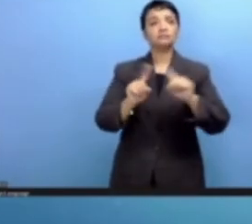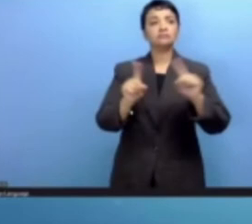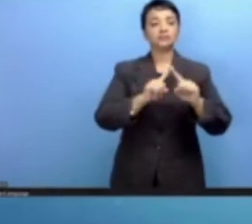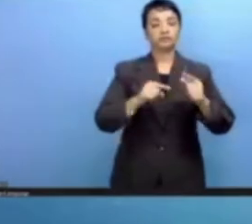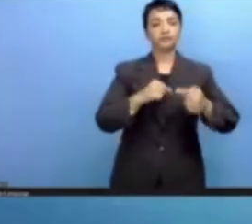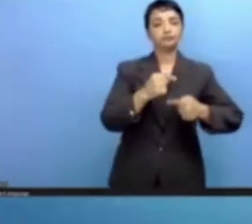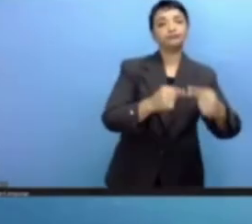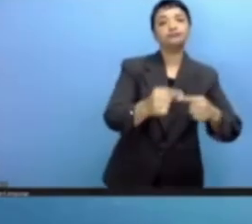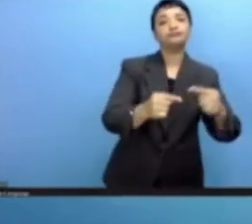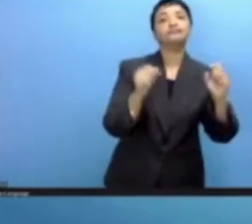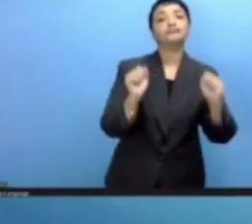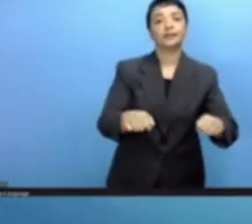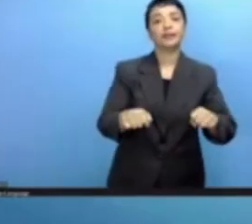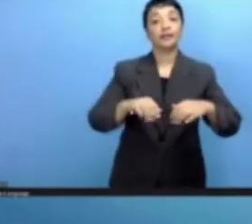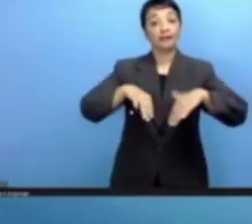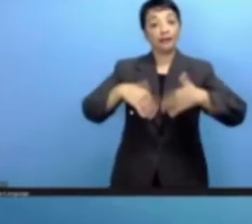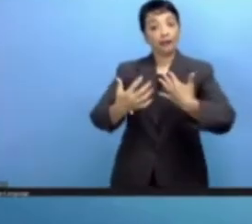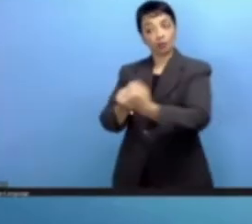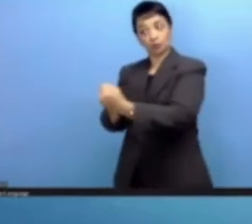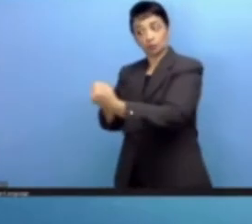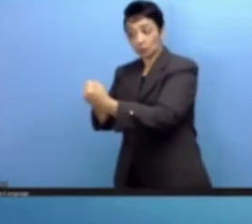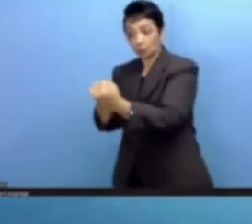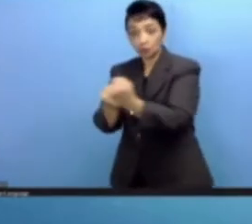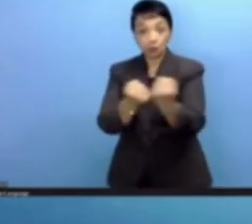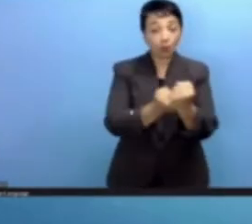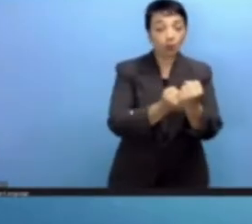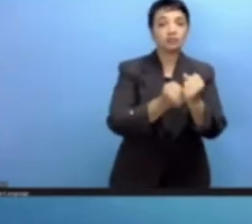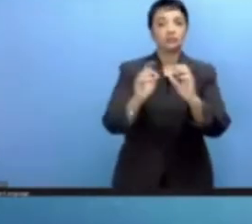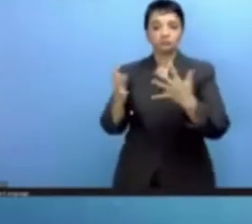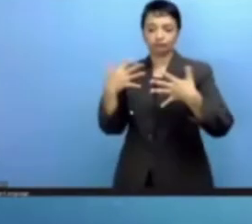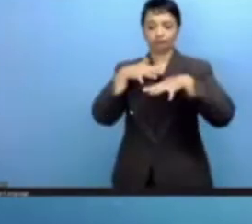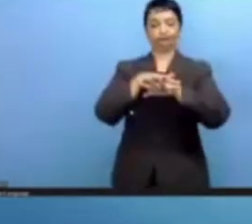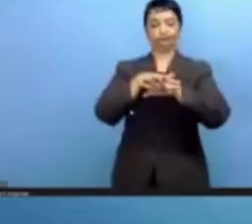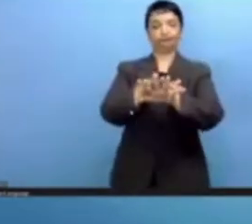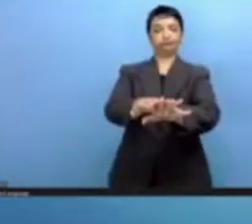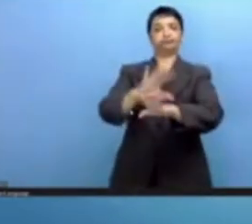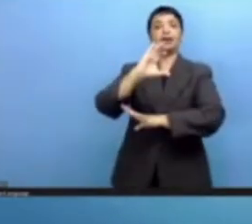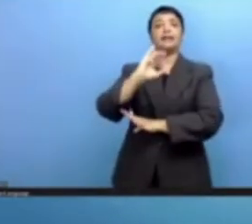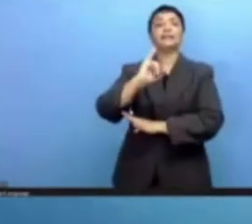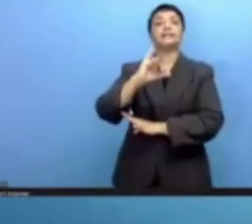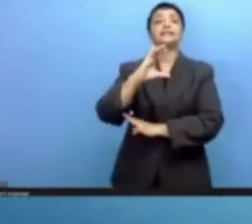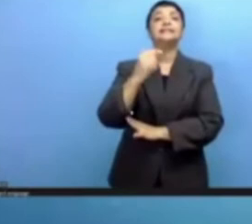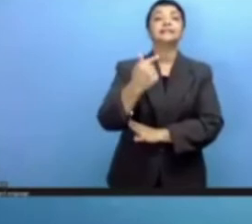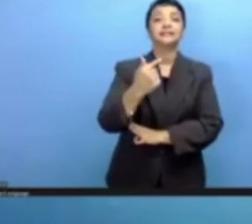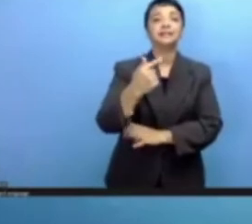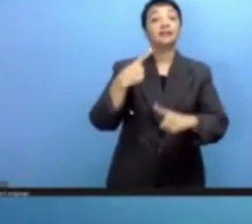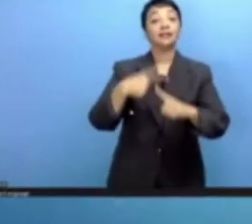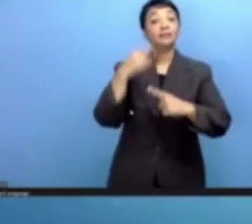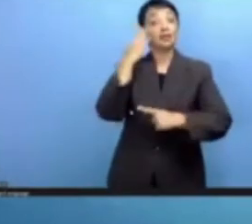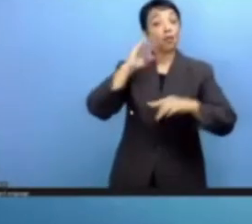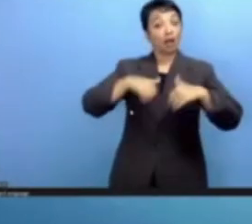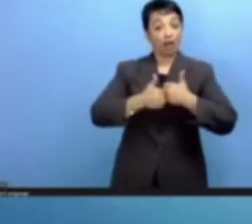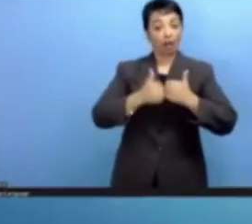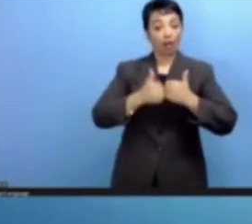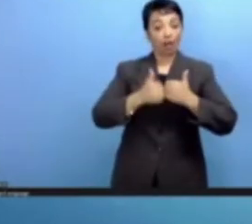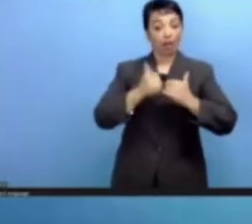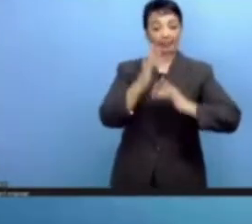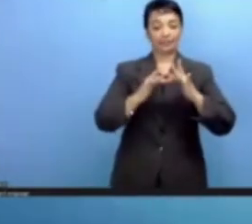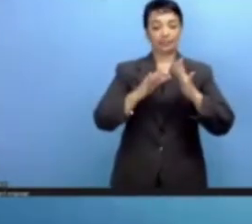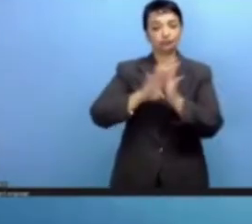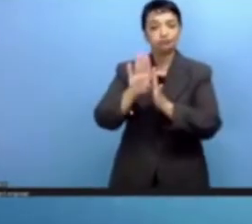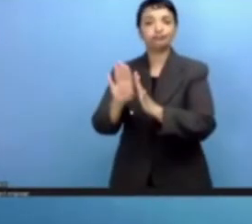على توفير اقتصاد أغدر وكل ذلك من خلال